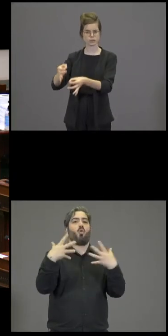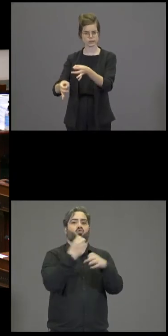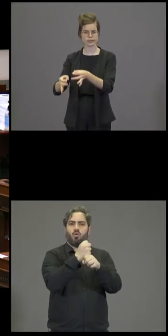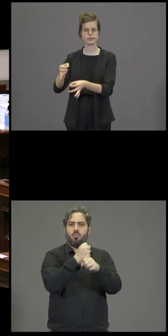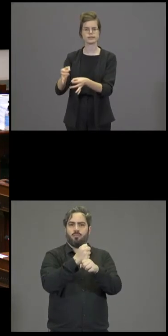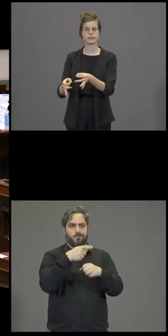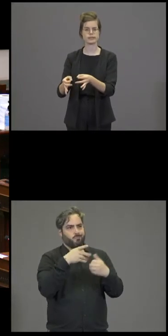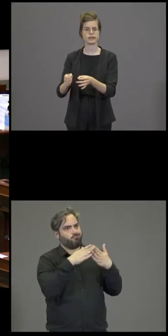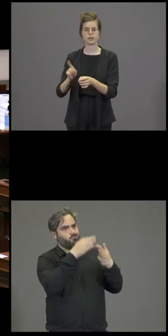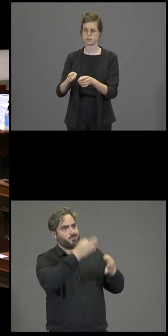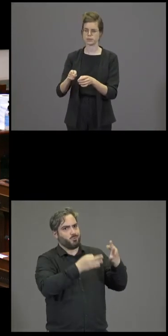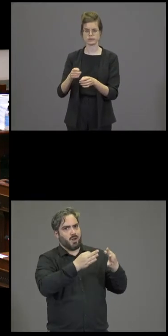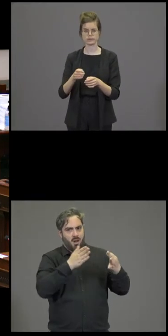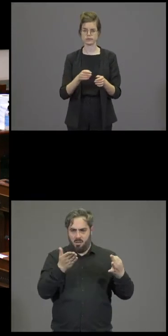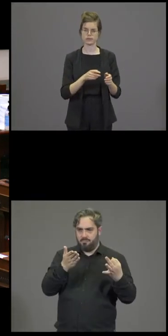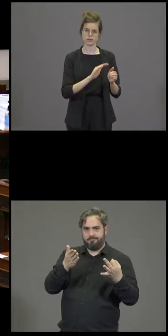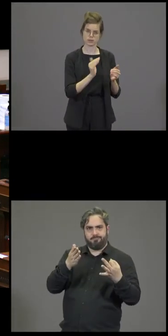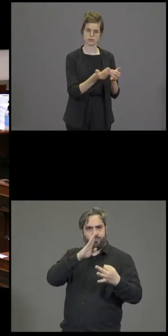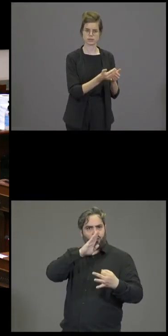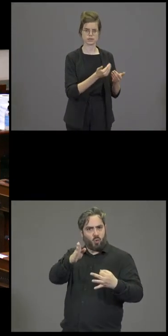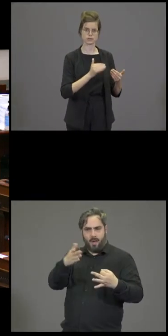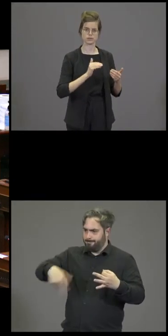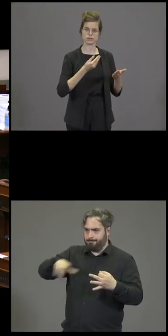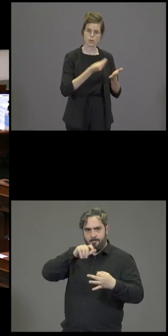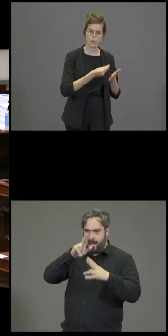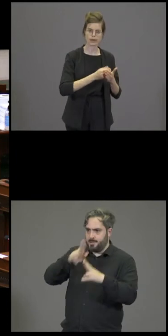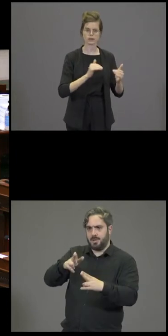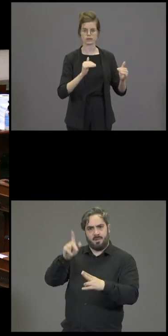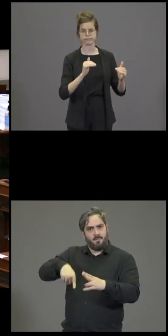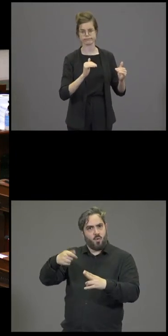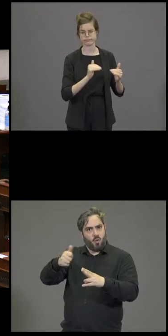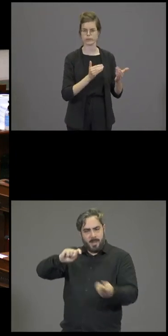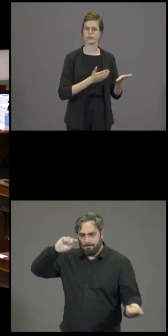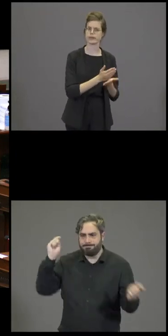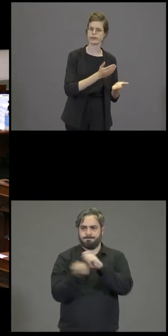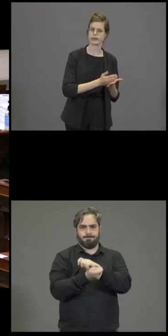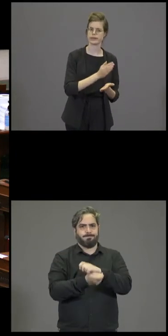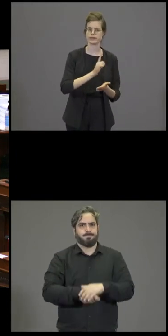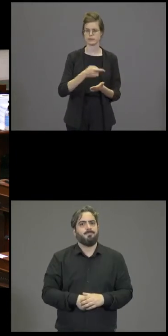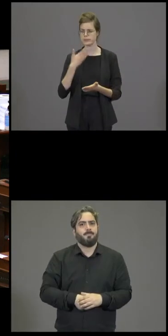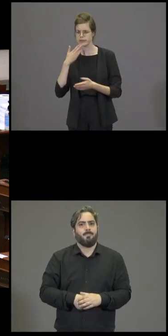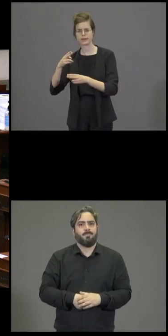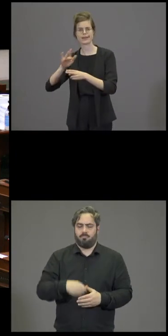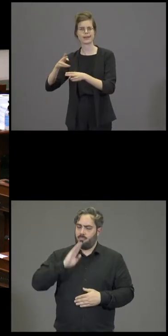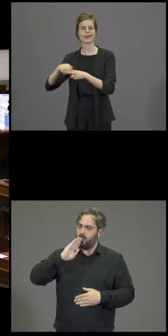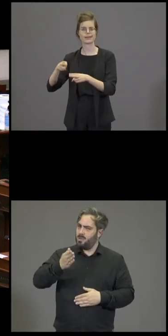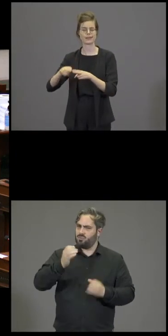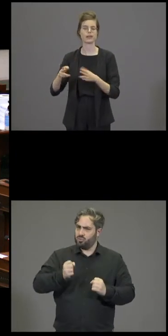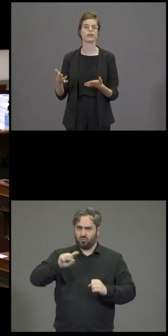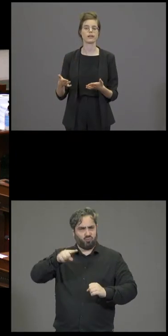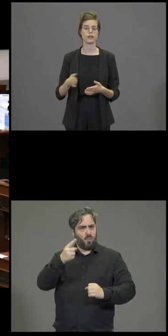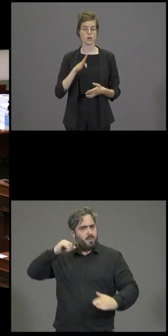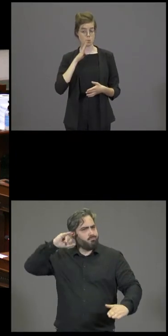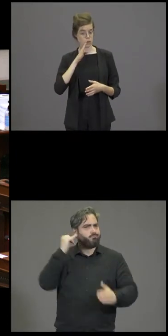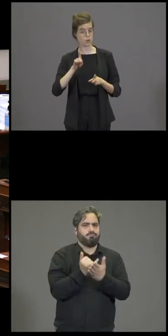des libertés et des droits fondamentaux. La Belgique peut de nouveau être à l'initiative de ce mouvement